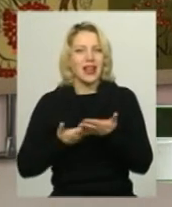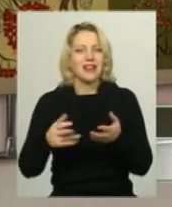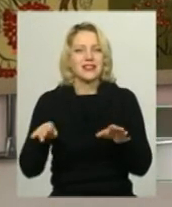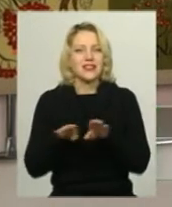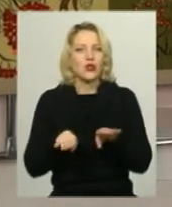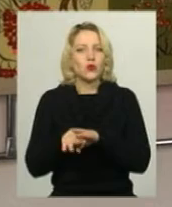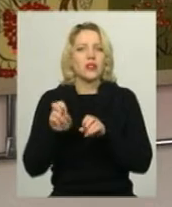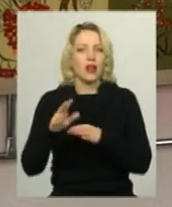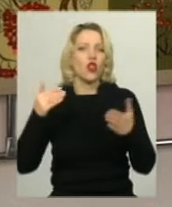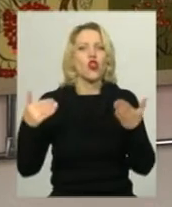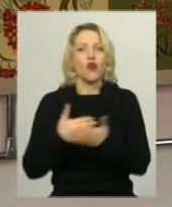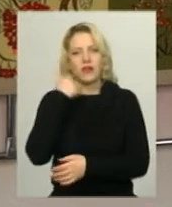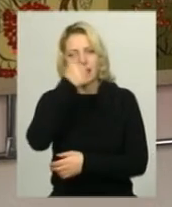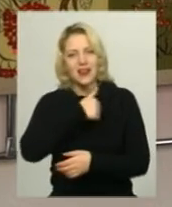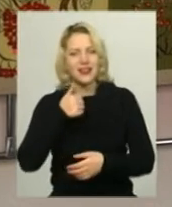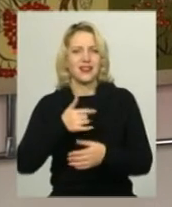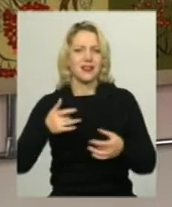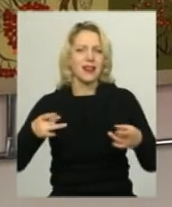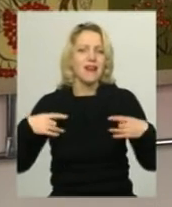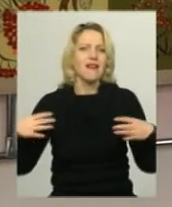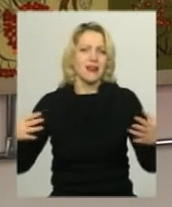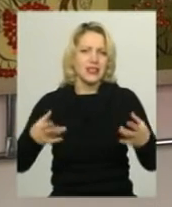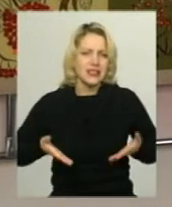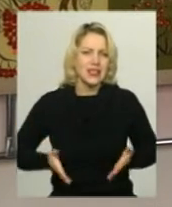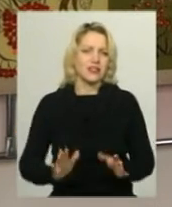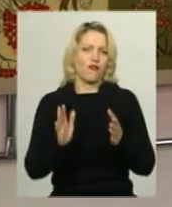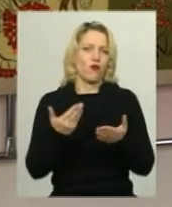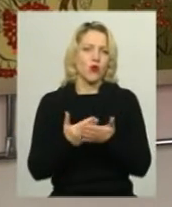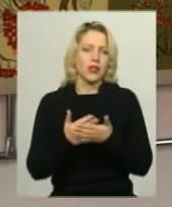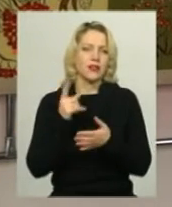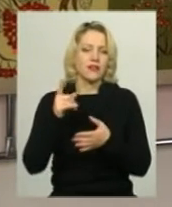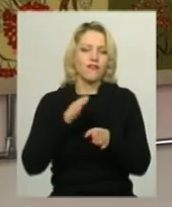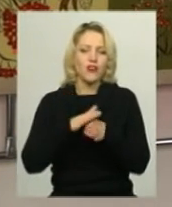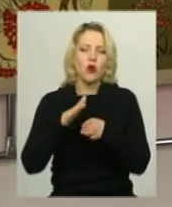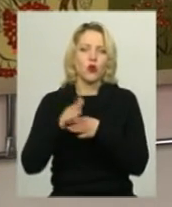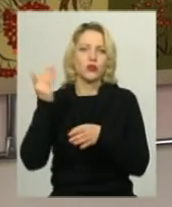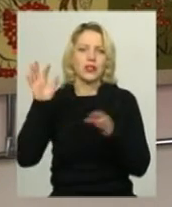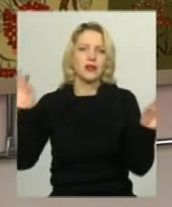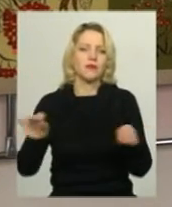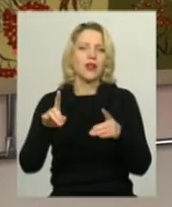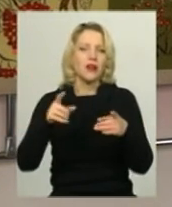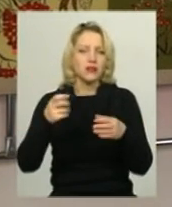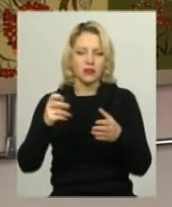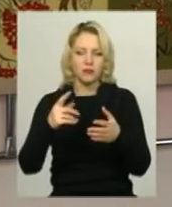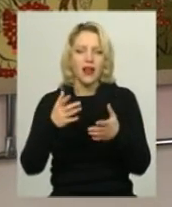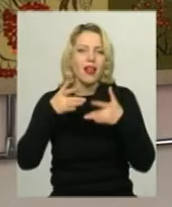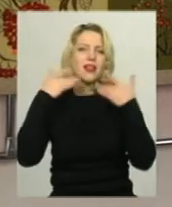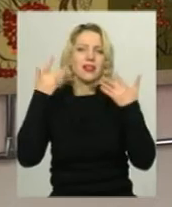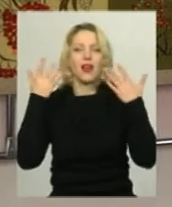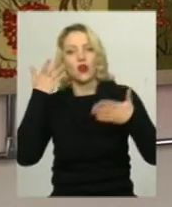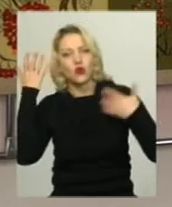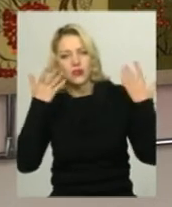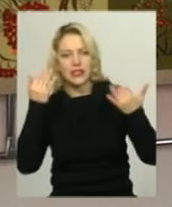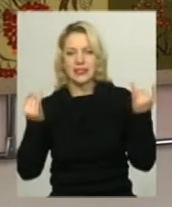Новим роком, з новорічними святами. Дуже часто його виконують, його твори, вони дуже такі доступні, легкі, розважальні, цікаві,